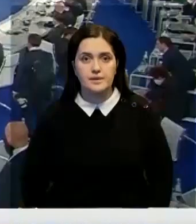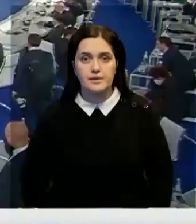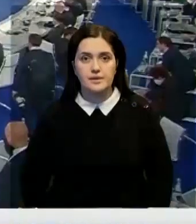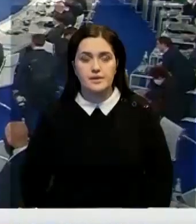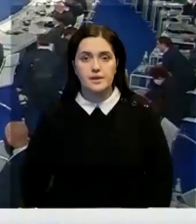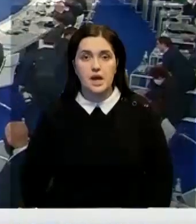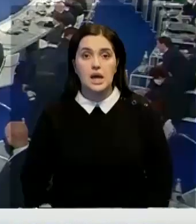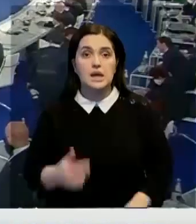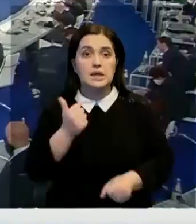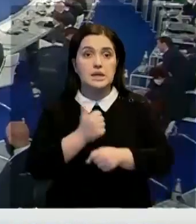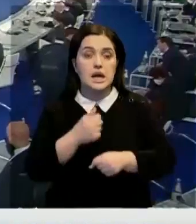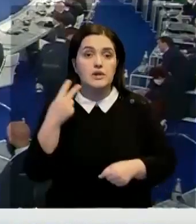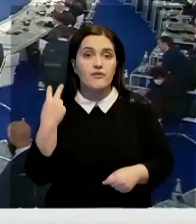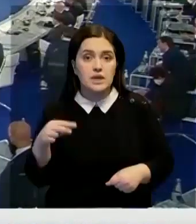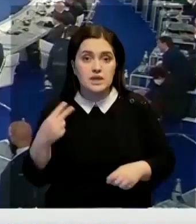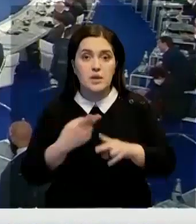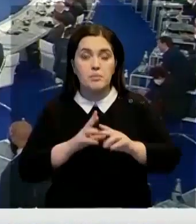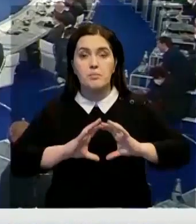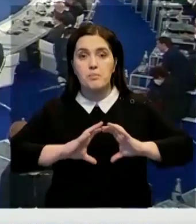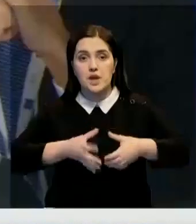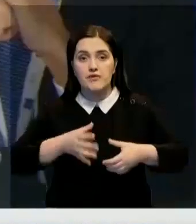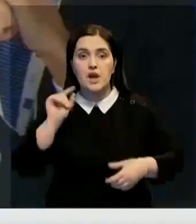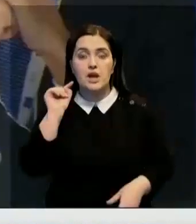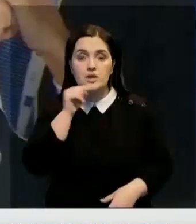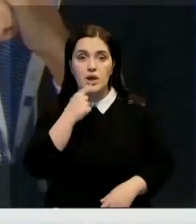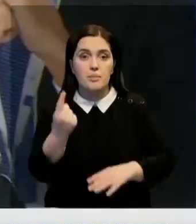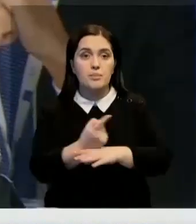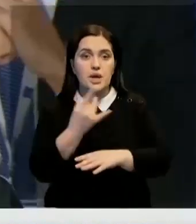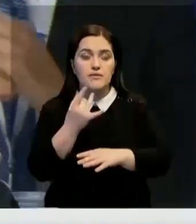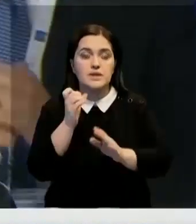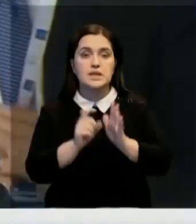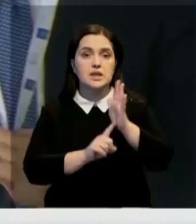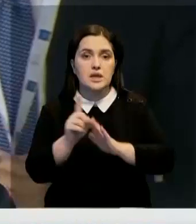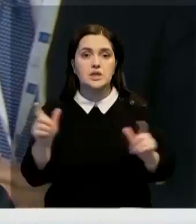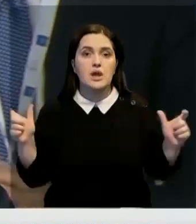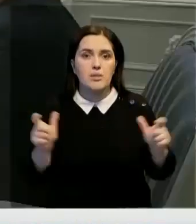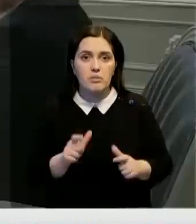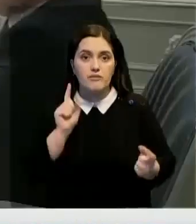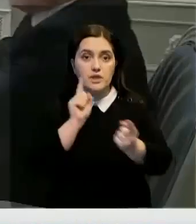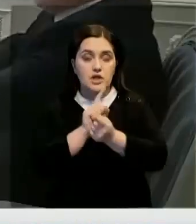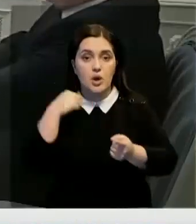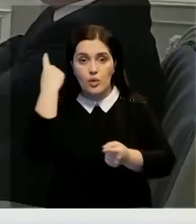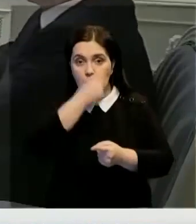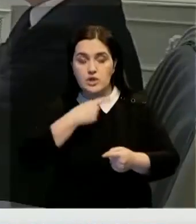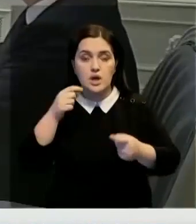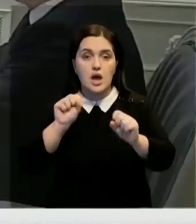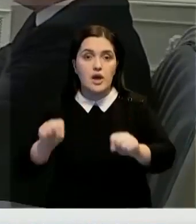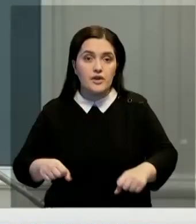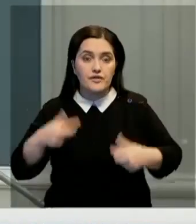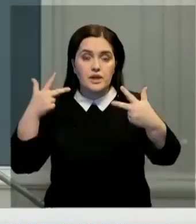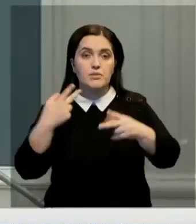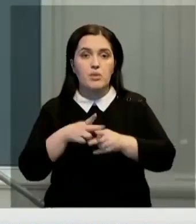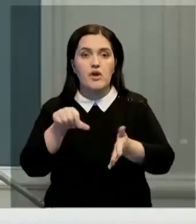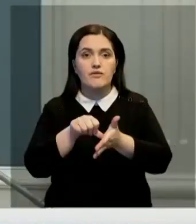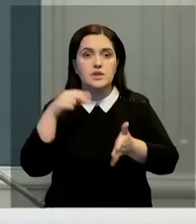Лидеры двадцати ведущих мировых экономик впервые с начала пандемии встречаются очно. По видеосвязи выступил президент